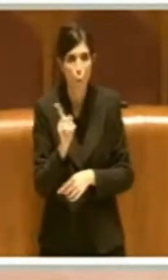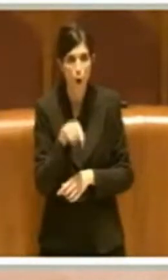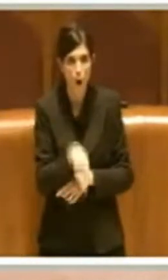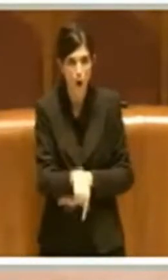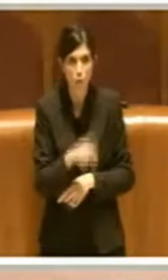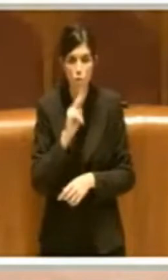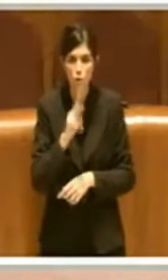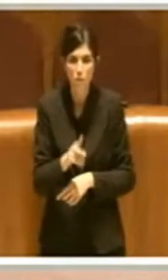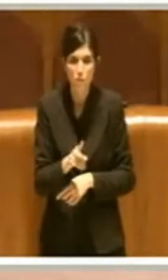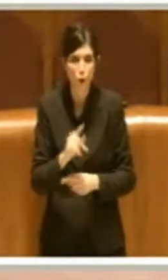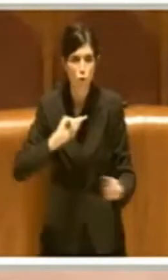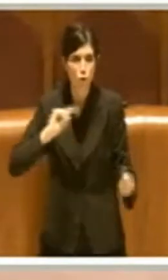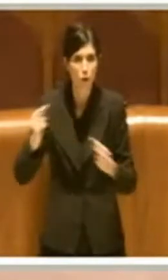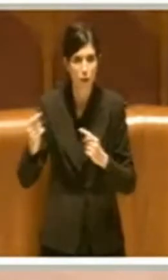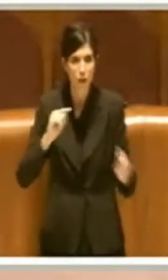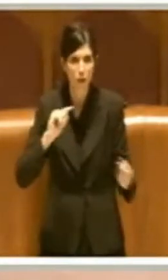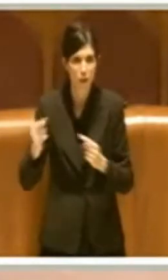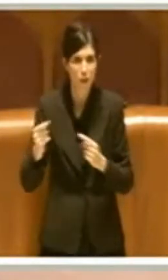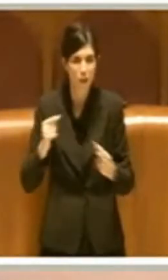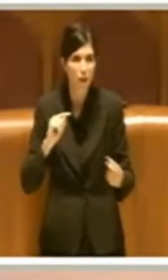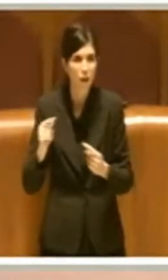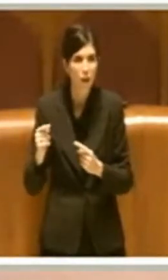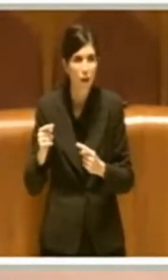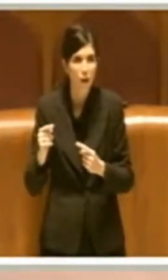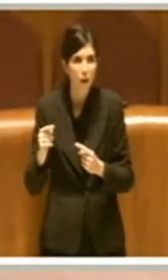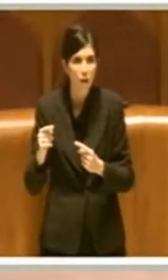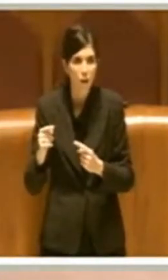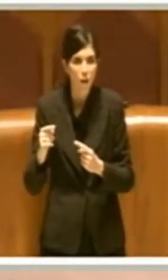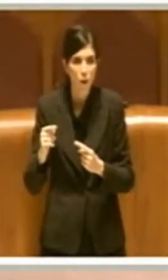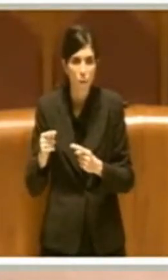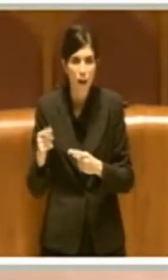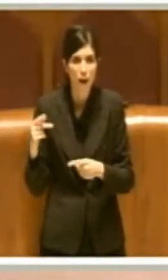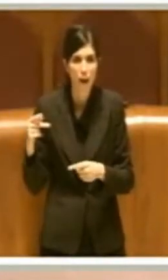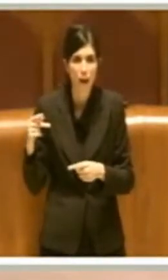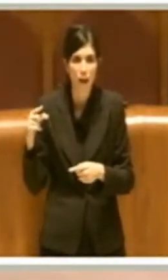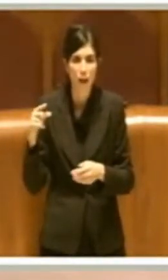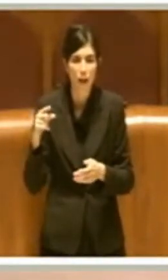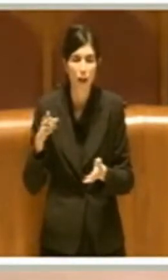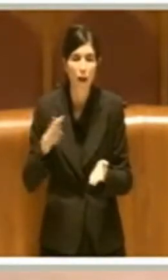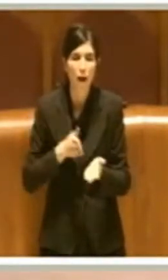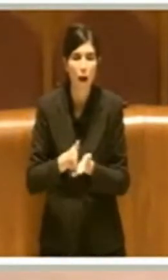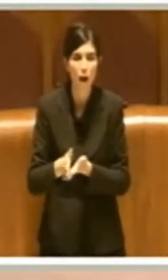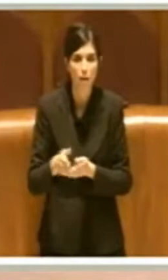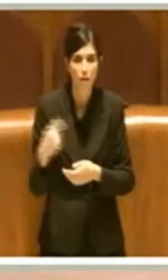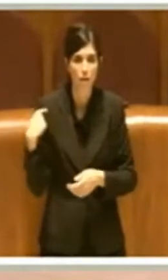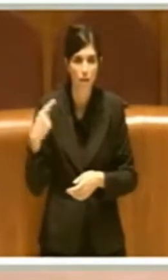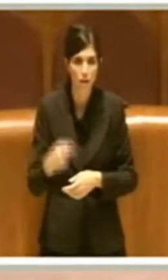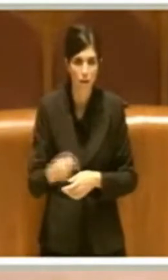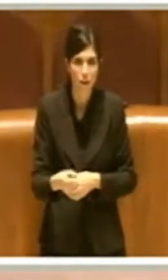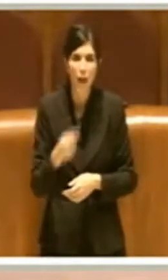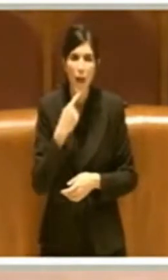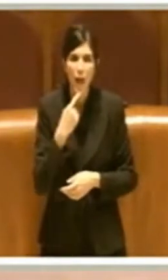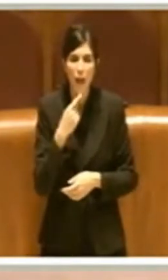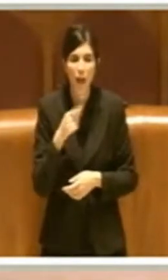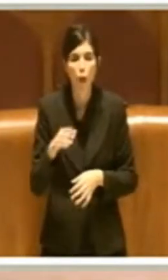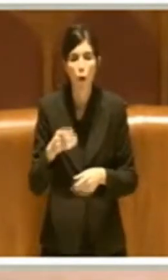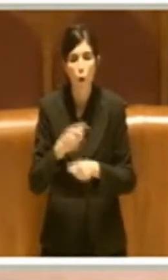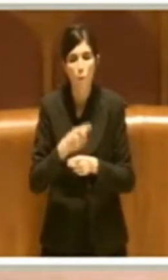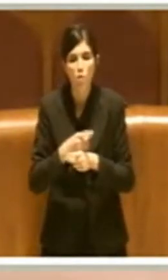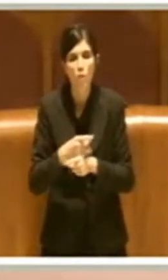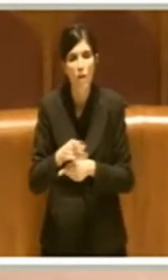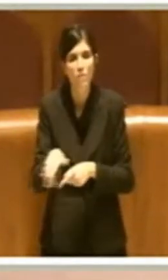diatriba che c'è stata nel corso degli anni su chi doveva individuare un sito.